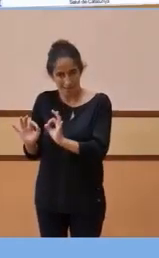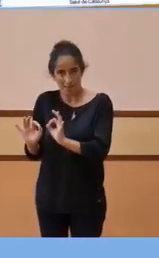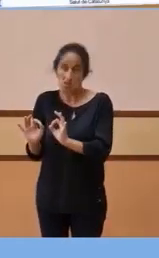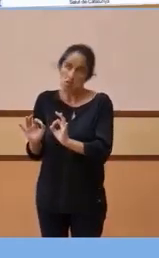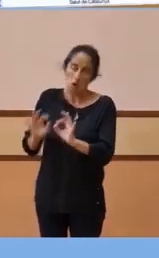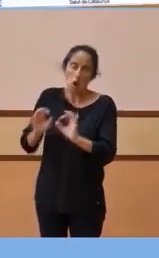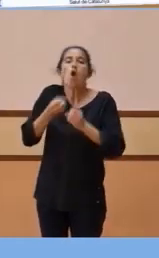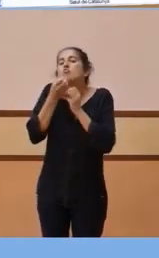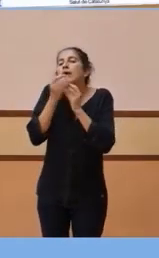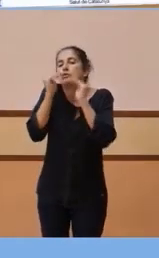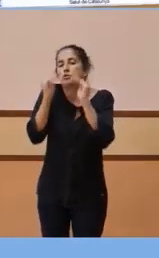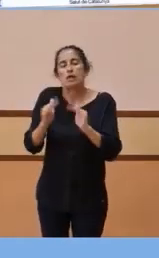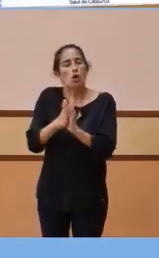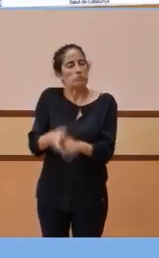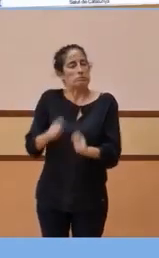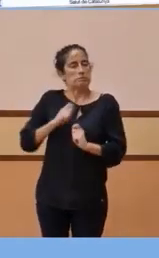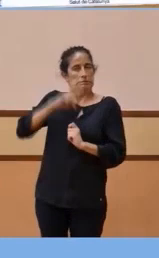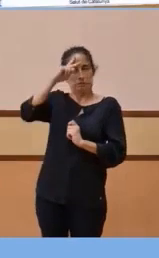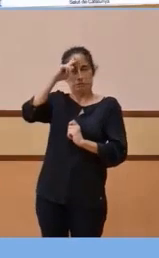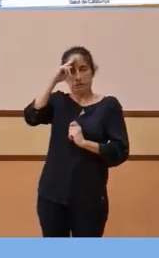poc preocupants.